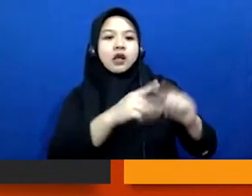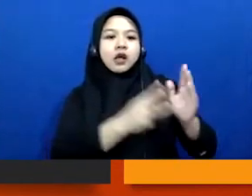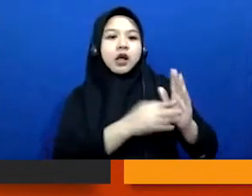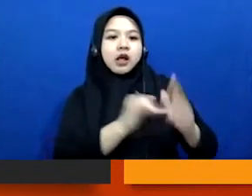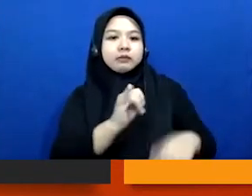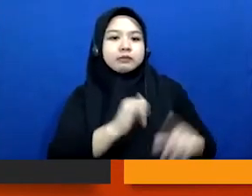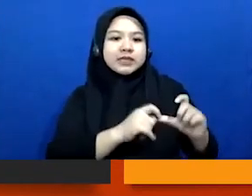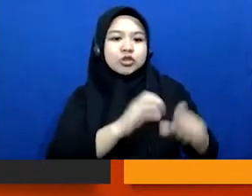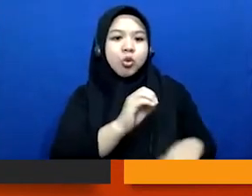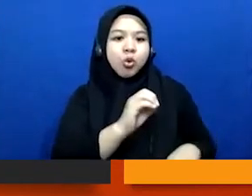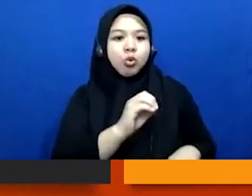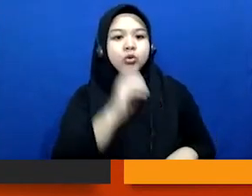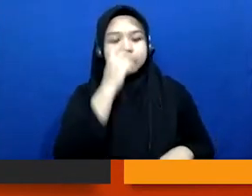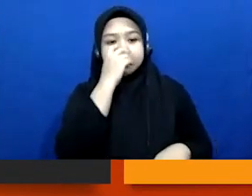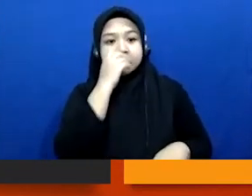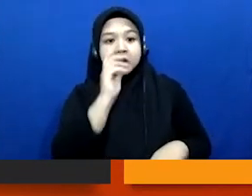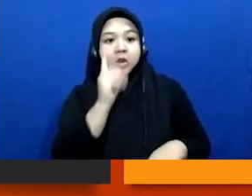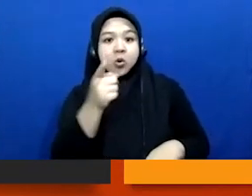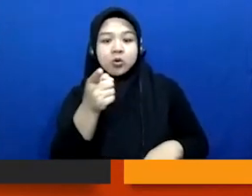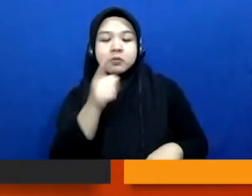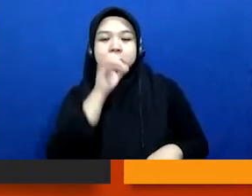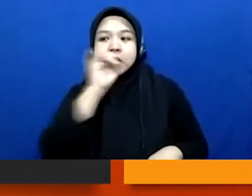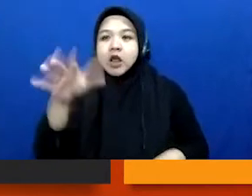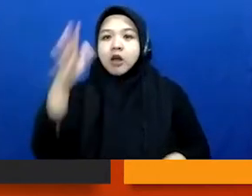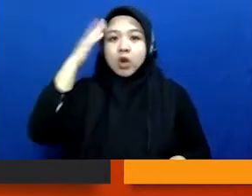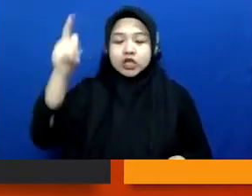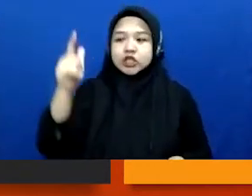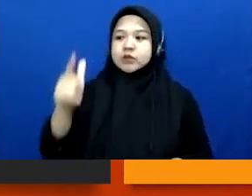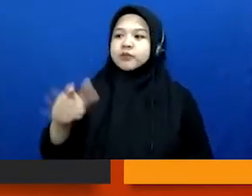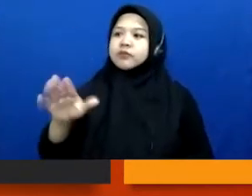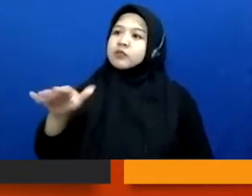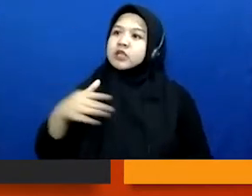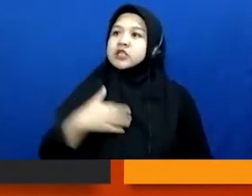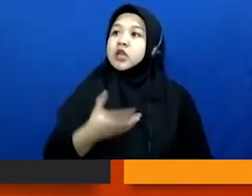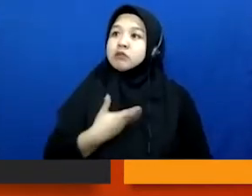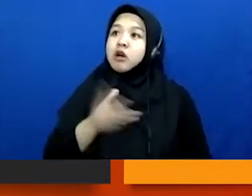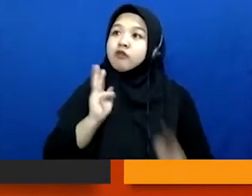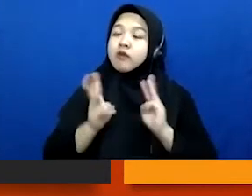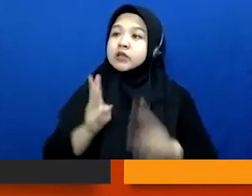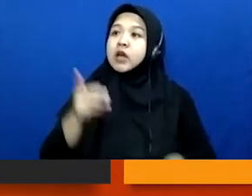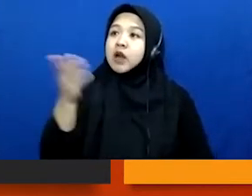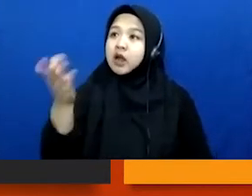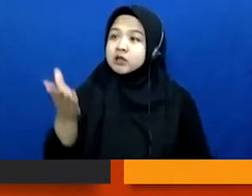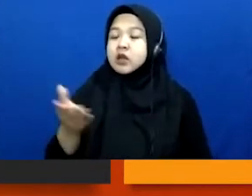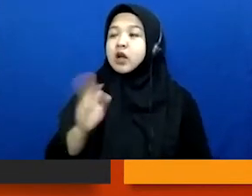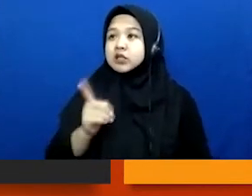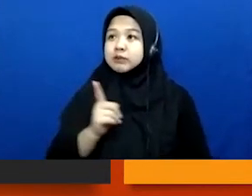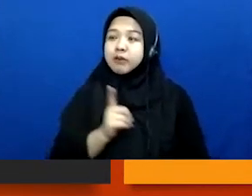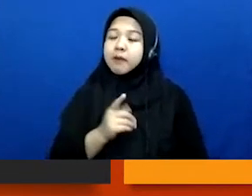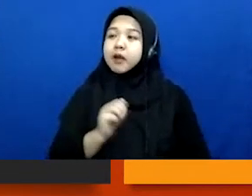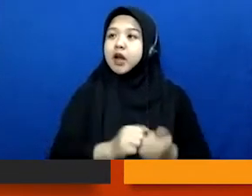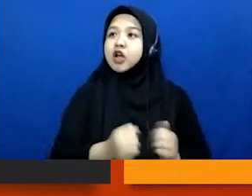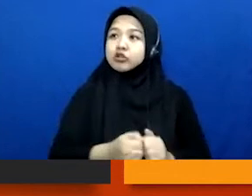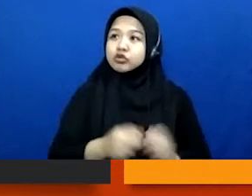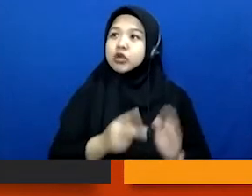kalau teman-teman bilang gitu kan pada polisi itu bahwa saya ingin mewawancarai Anda terkait dengan kasus